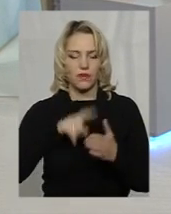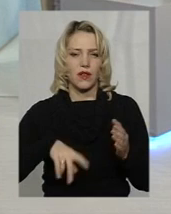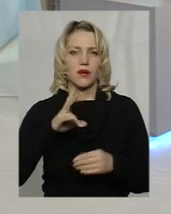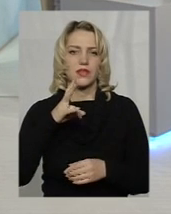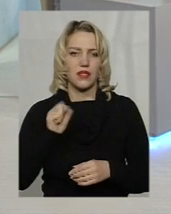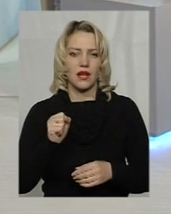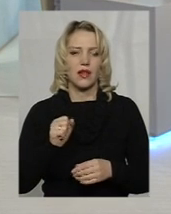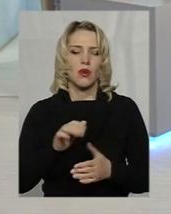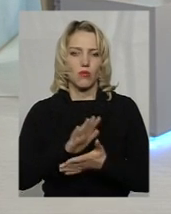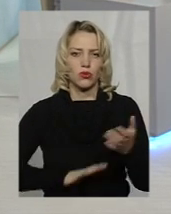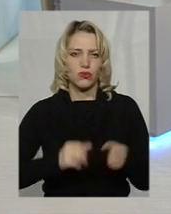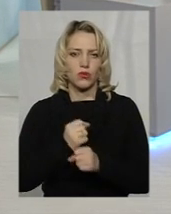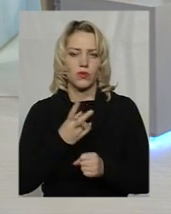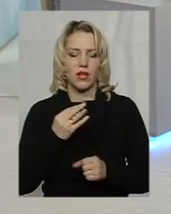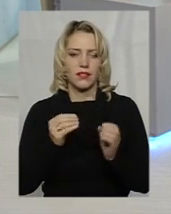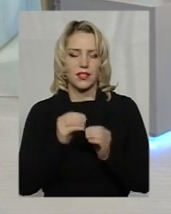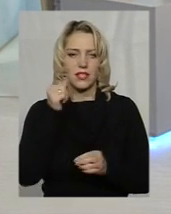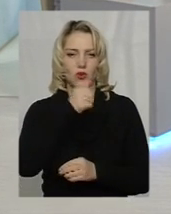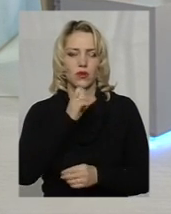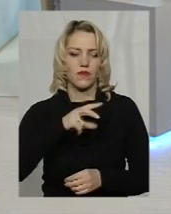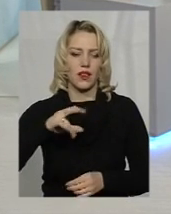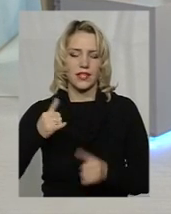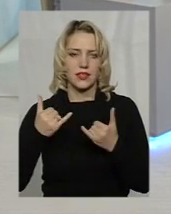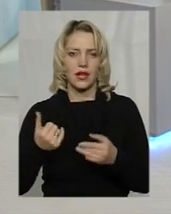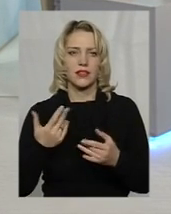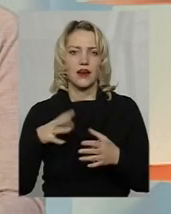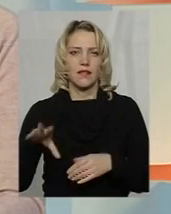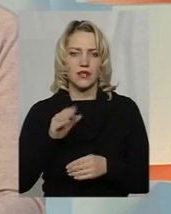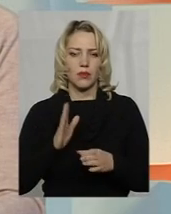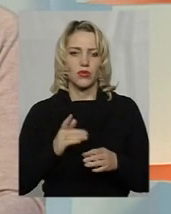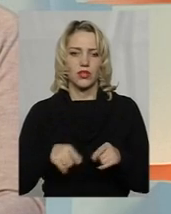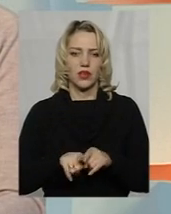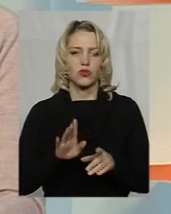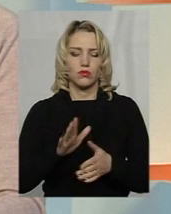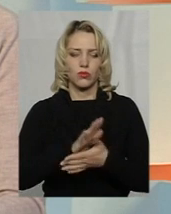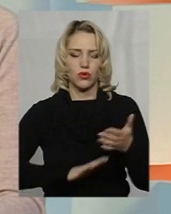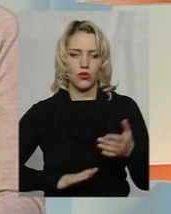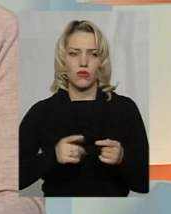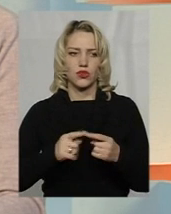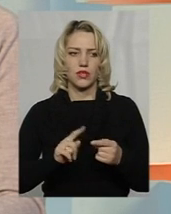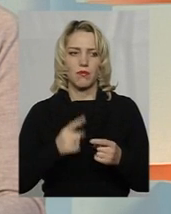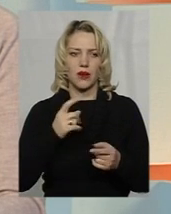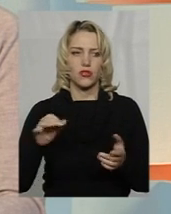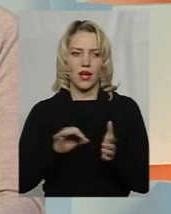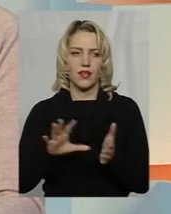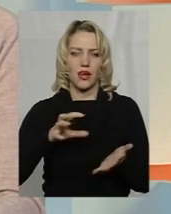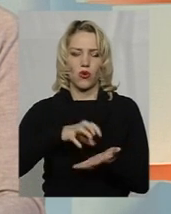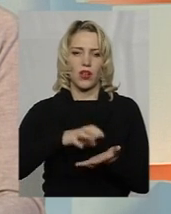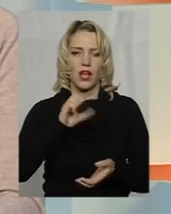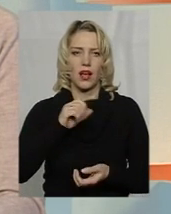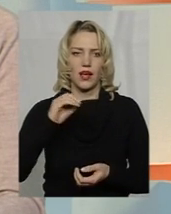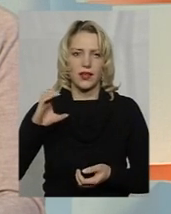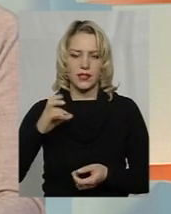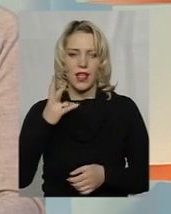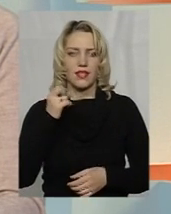на 10 років. Але зараз, я так розумію, це віде до того, що буде продовжена термін експлуатація першого енергоблока Хмельницької АТОМна станції на 20